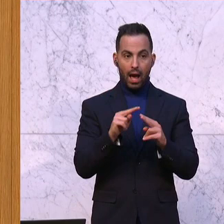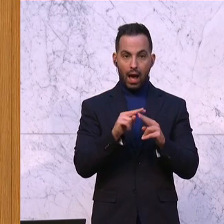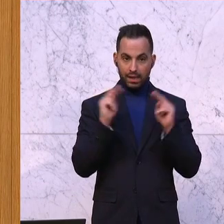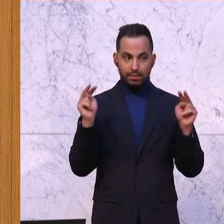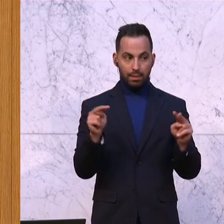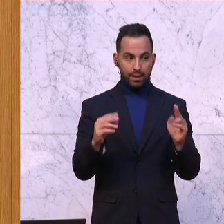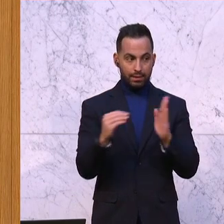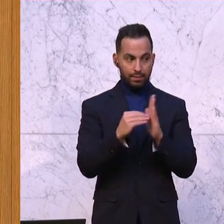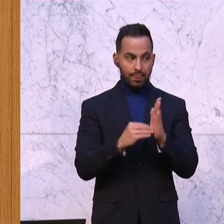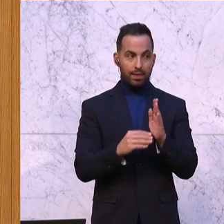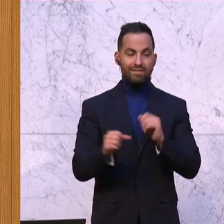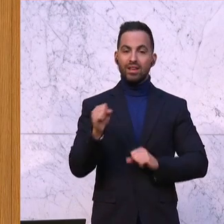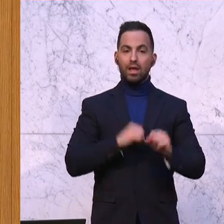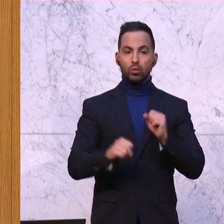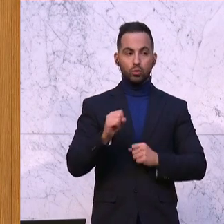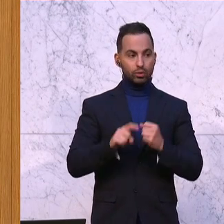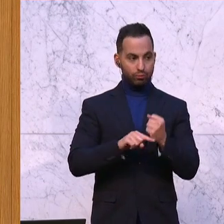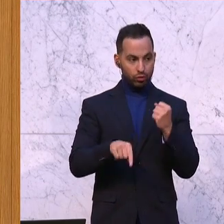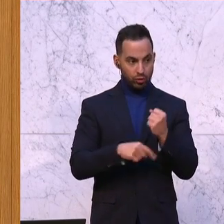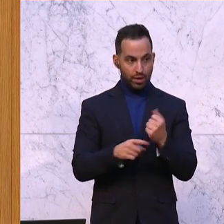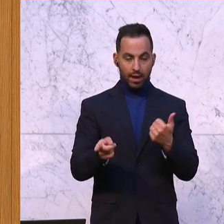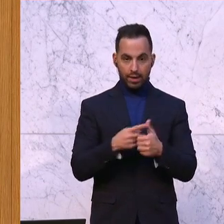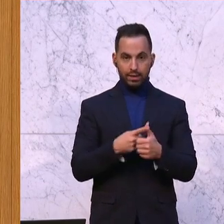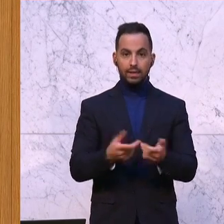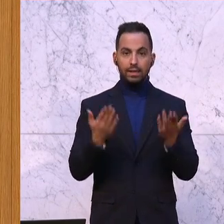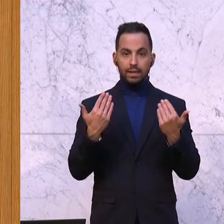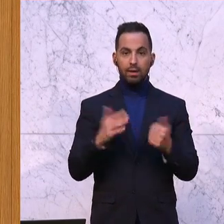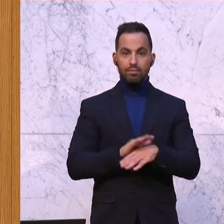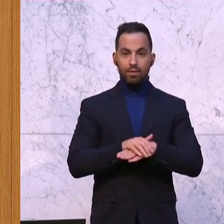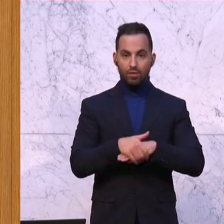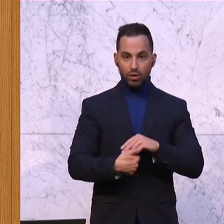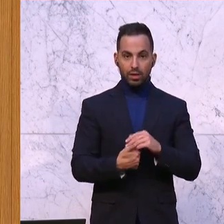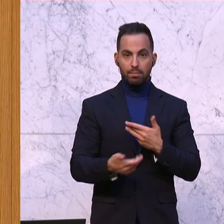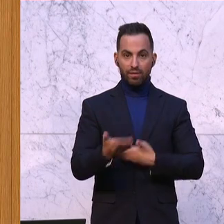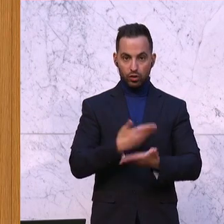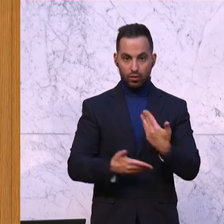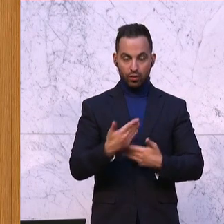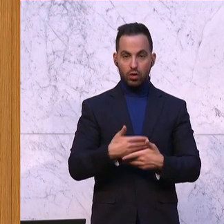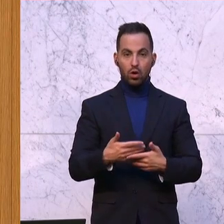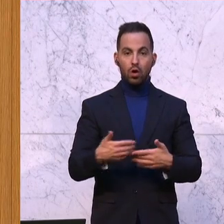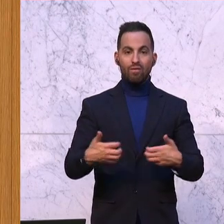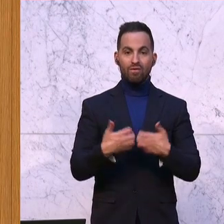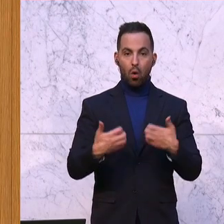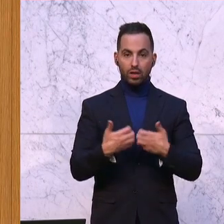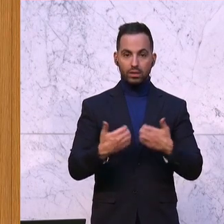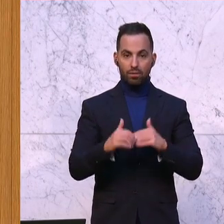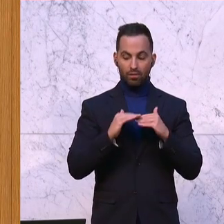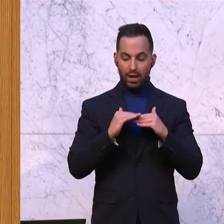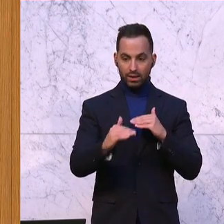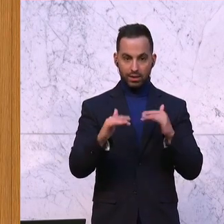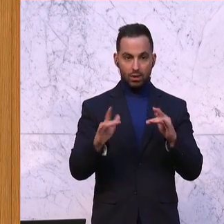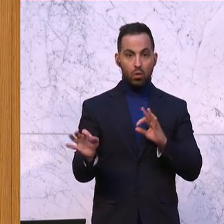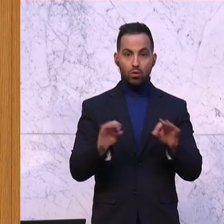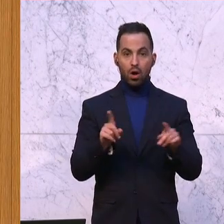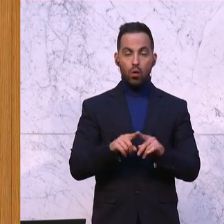Verteidigungsbudget nicht nur durch die klimafreundliche Bewirtschaftung der Forstflächen, zum Beispiel auf den Truppenübungsplätzen oder bei der